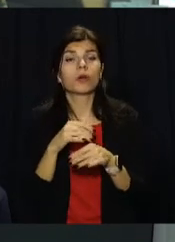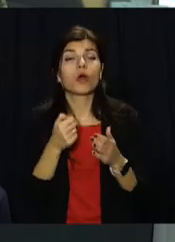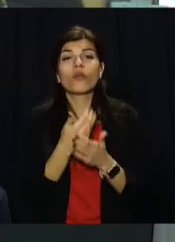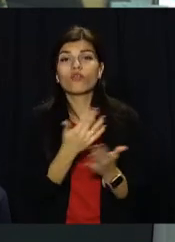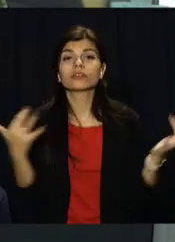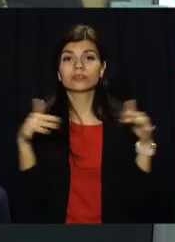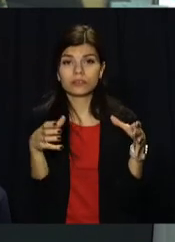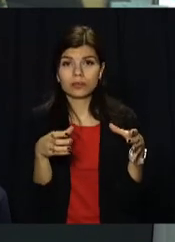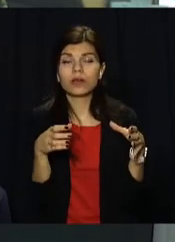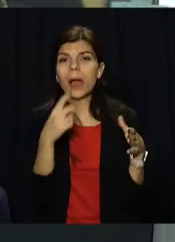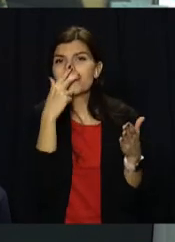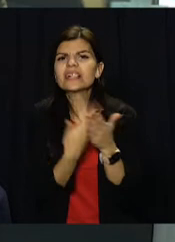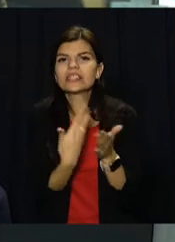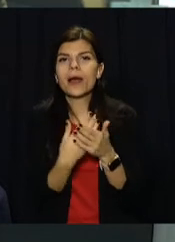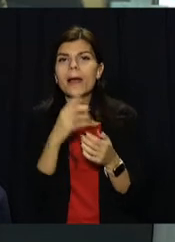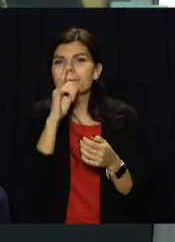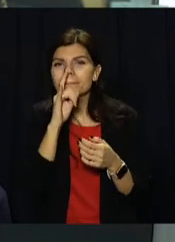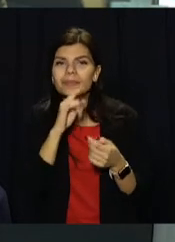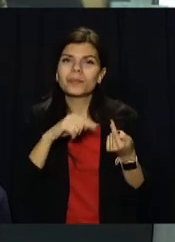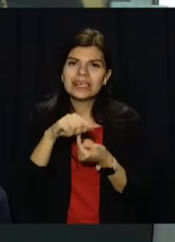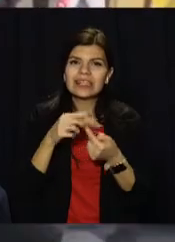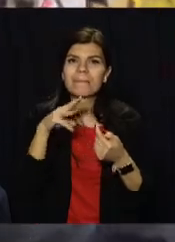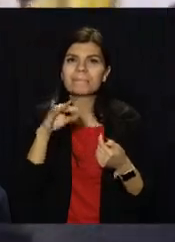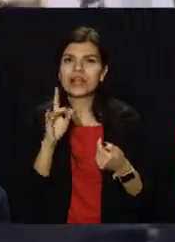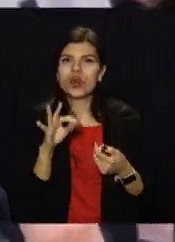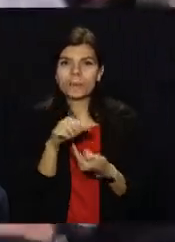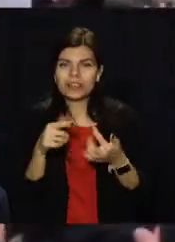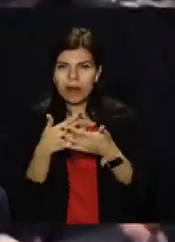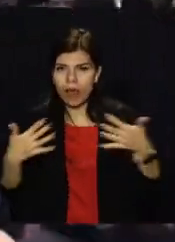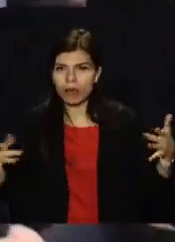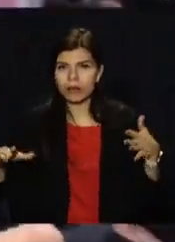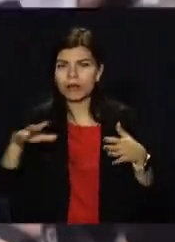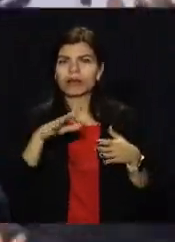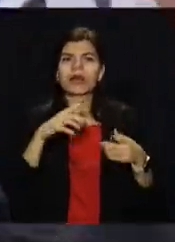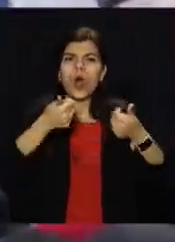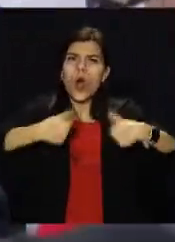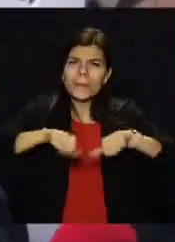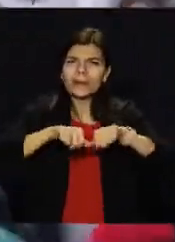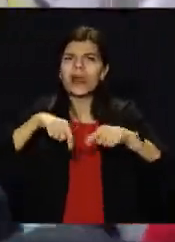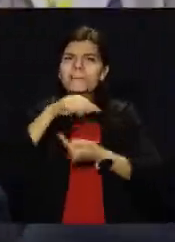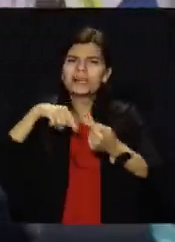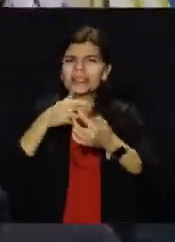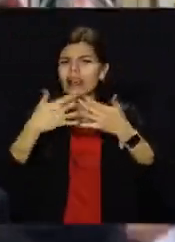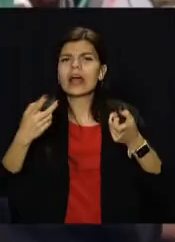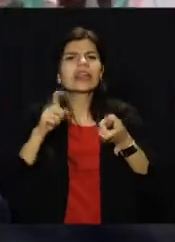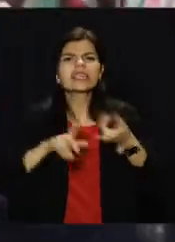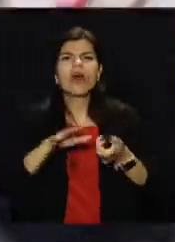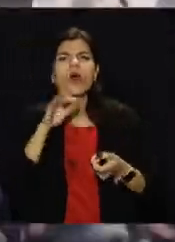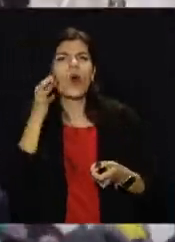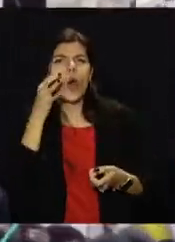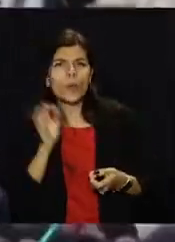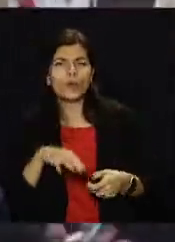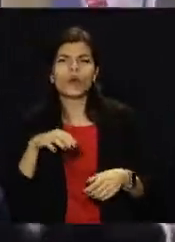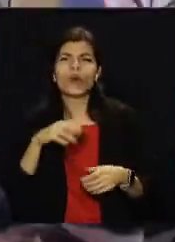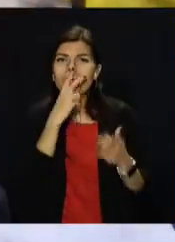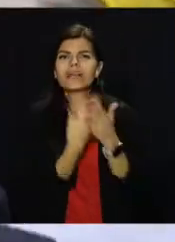його складу увідуть представники мікробізнесу з усіх регіонів України, члени спілок і об'єднань підприємців, незалежні експерти, представники